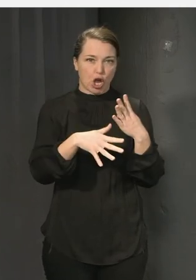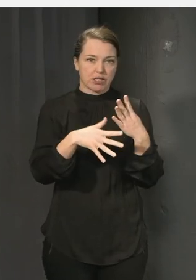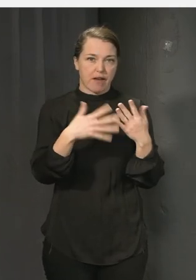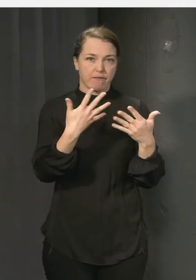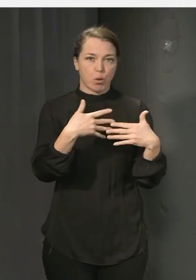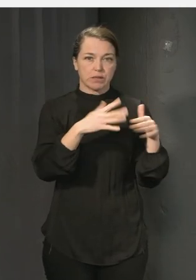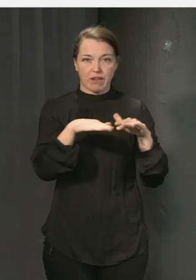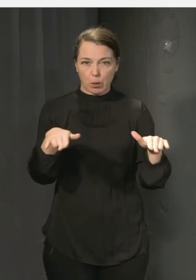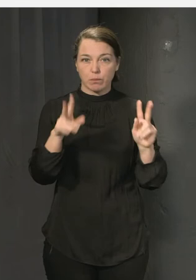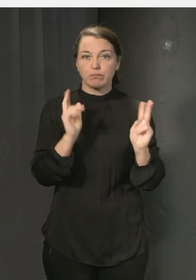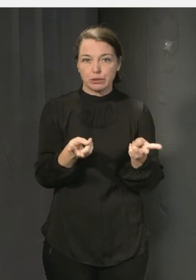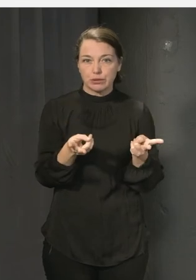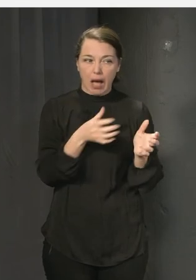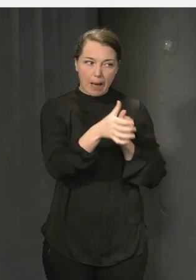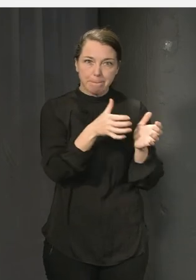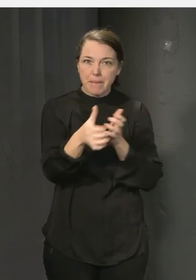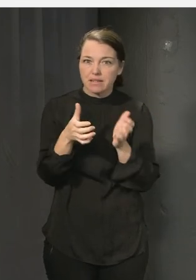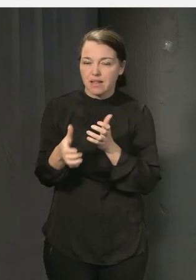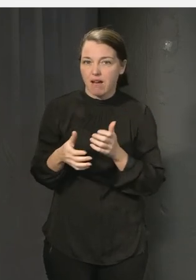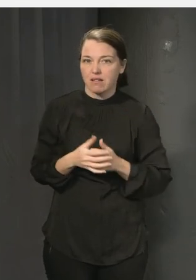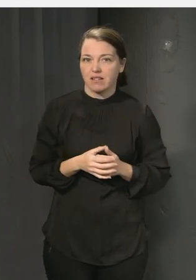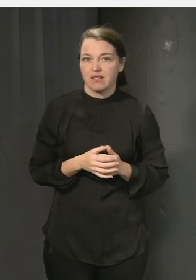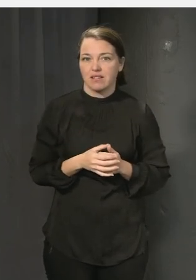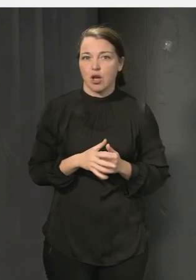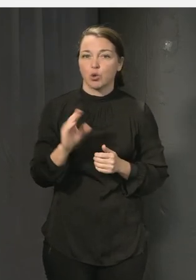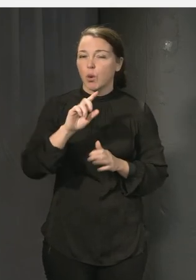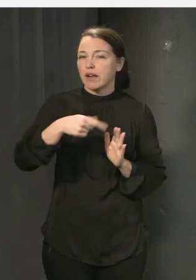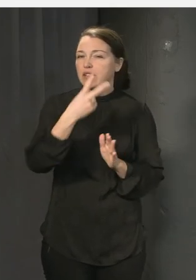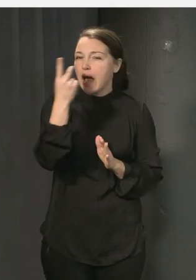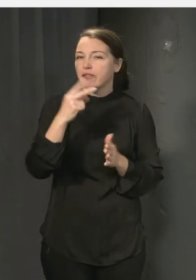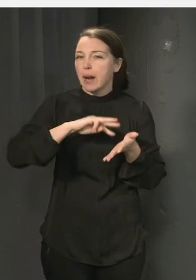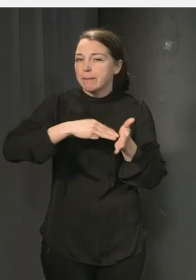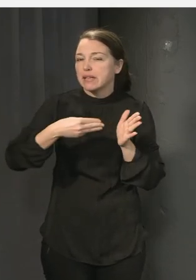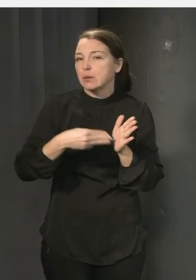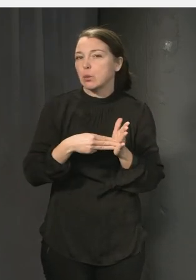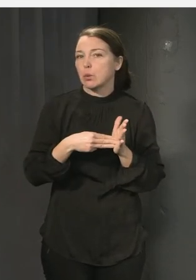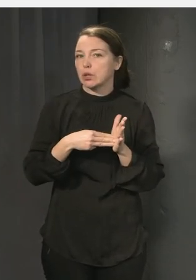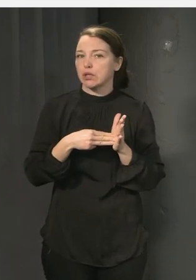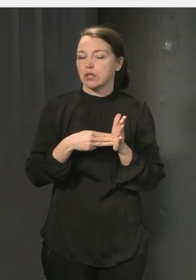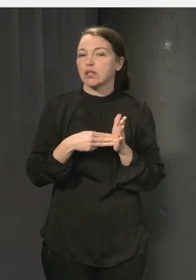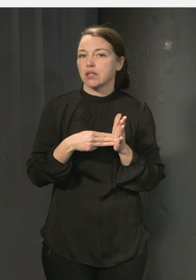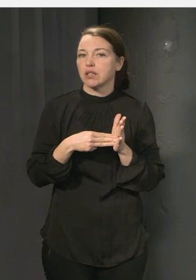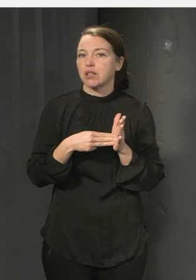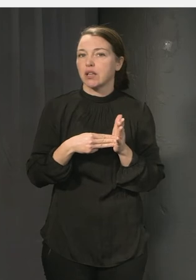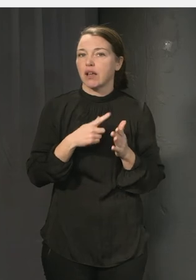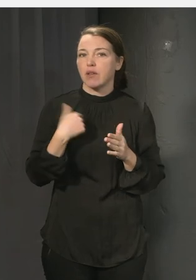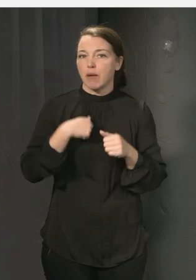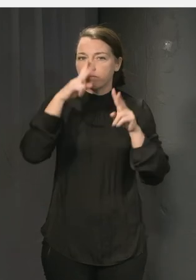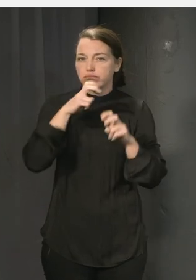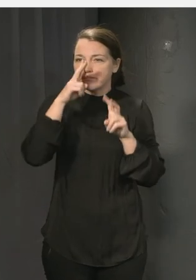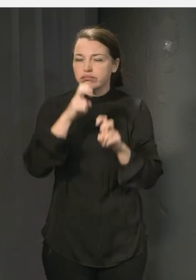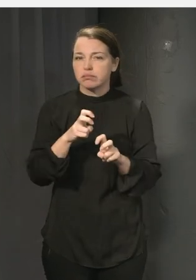funktionsvariationer och där krävs kanske lite andra metoder att för att verkligen ta reda på alla de här